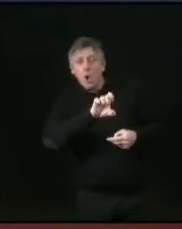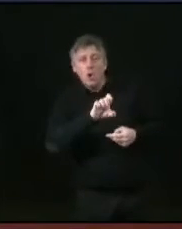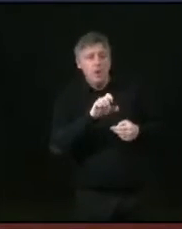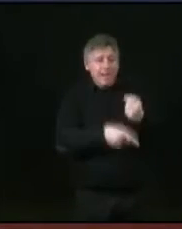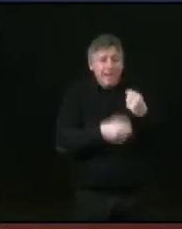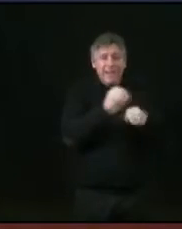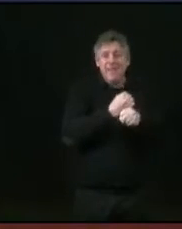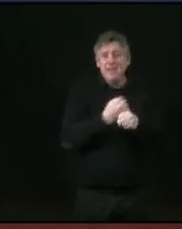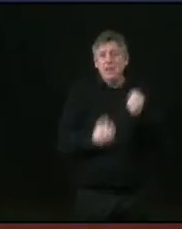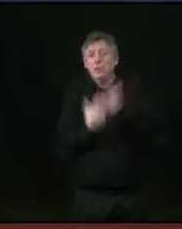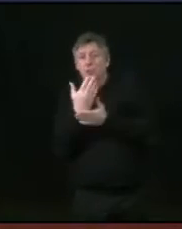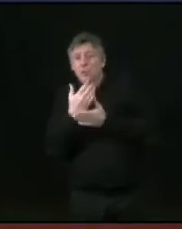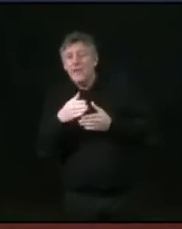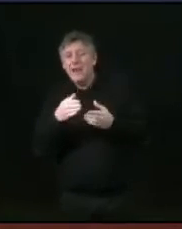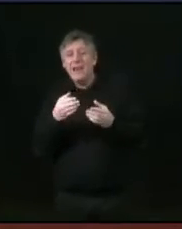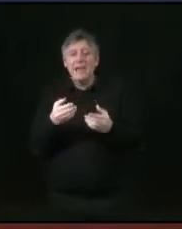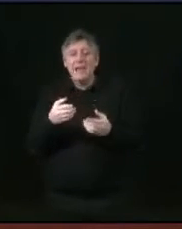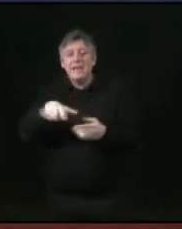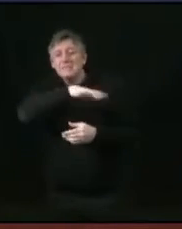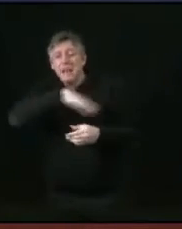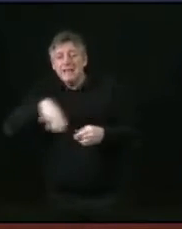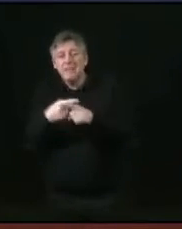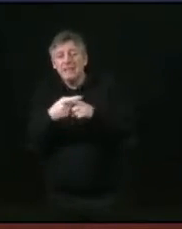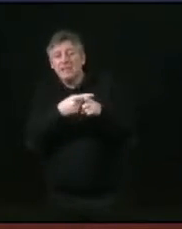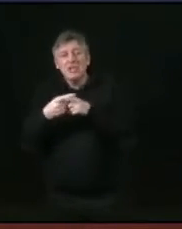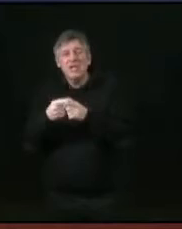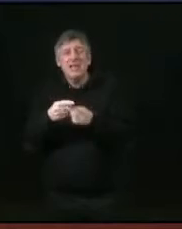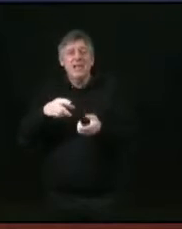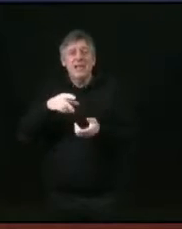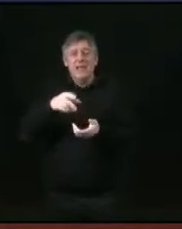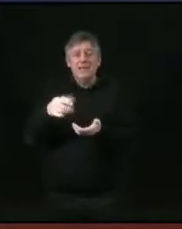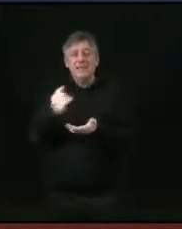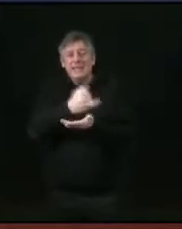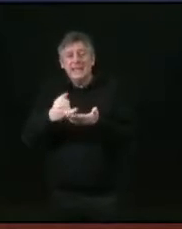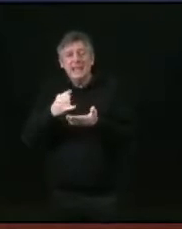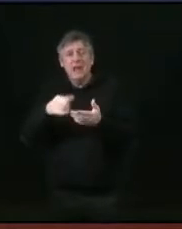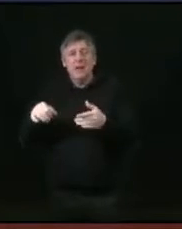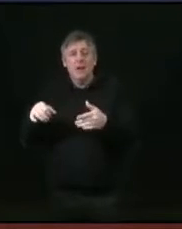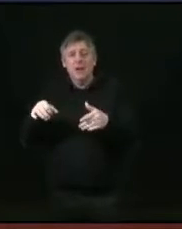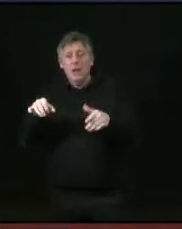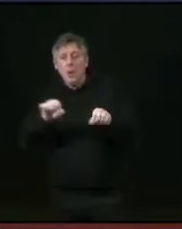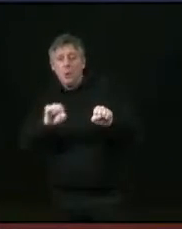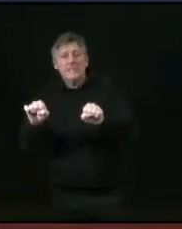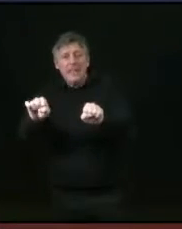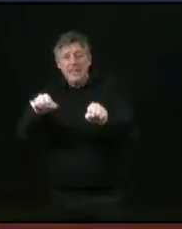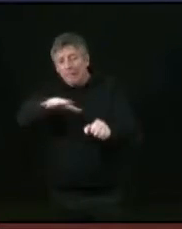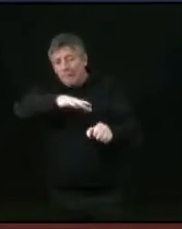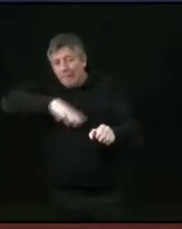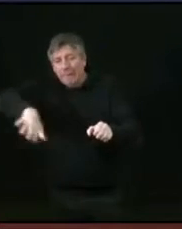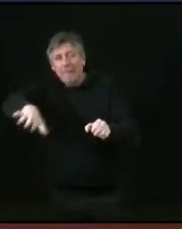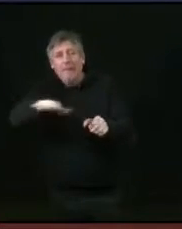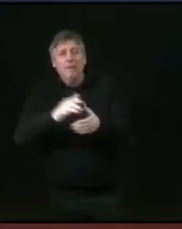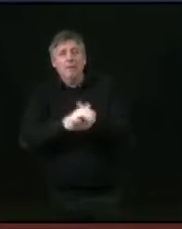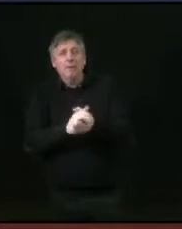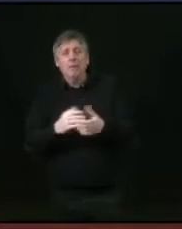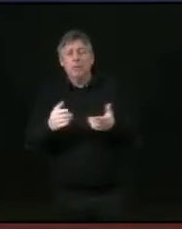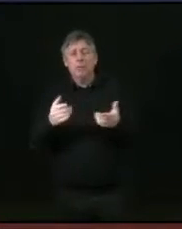espace partagé dans l'îlot Seine, qui est dans une continuité avec le square Attenant.